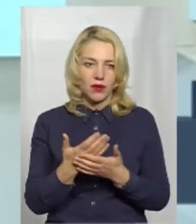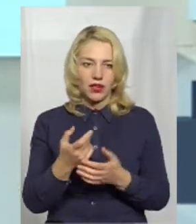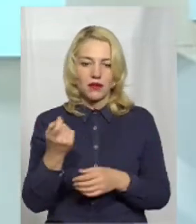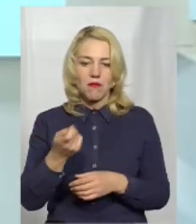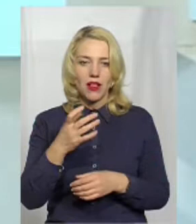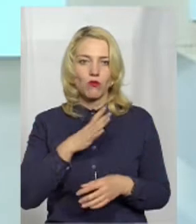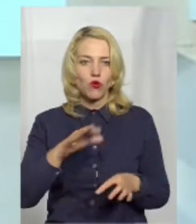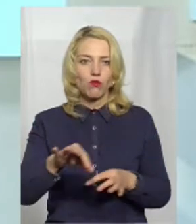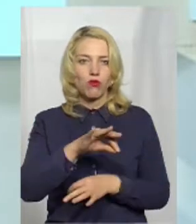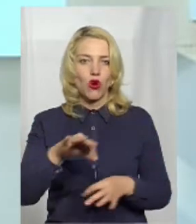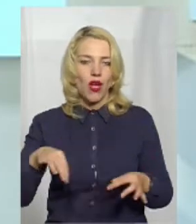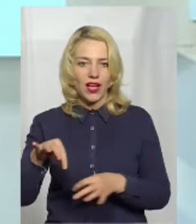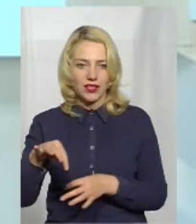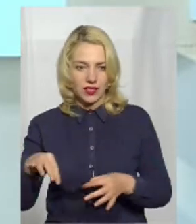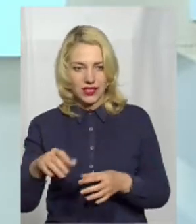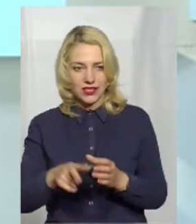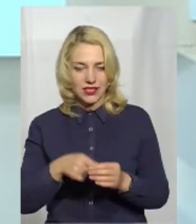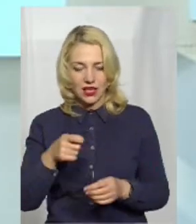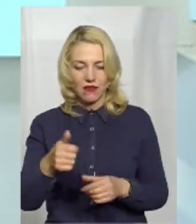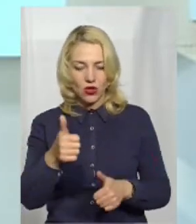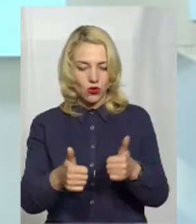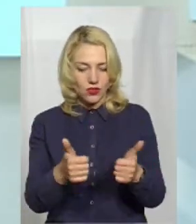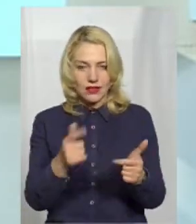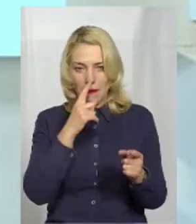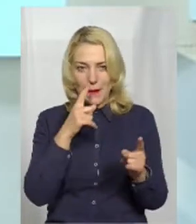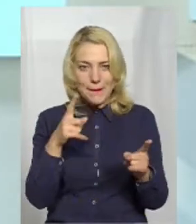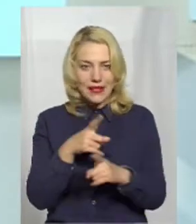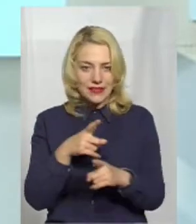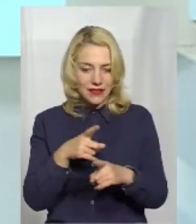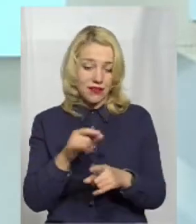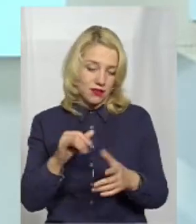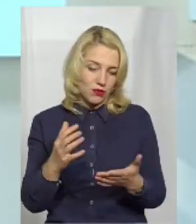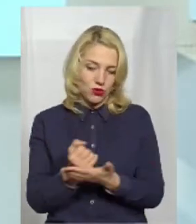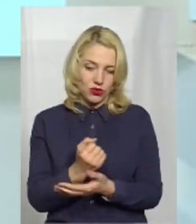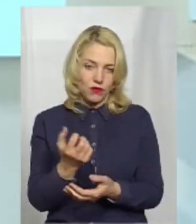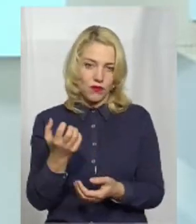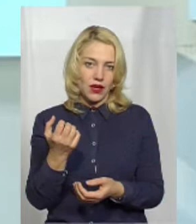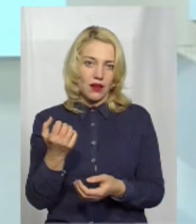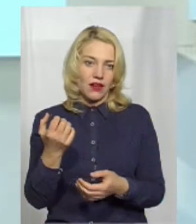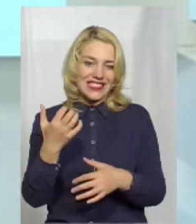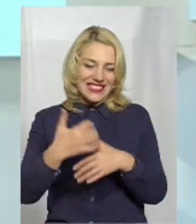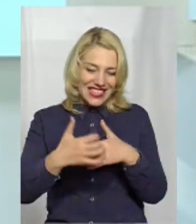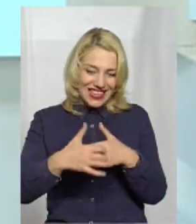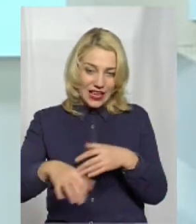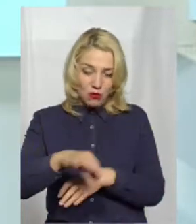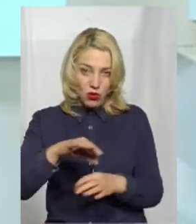проєктних заявок, і конкуренція дуже низька, і тому може перемогти середній проєкт.